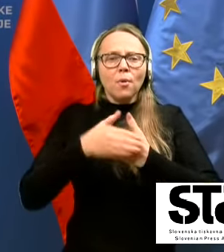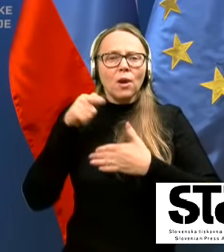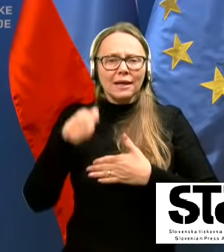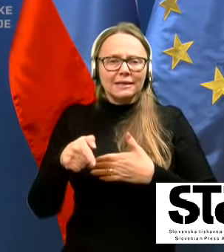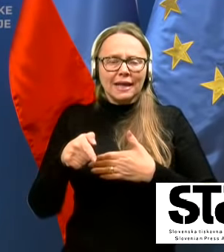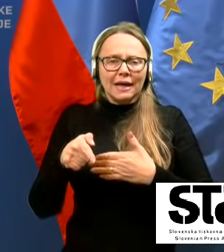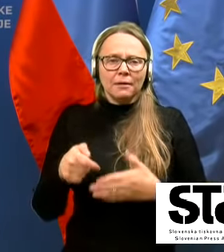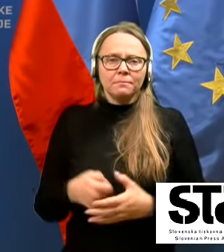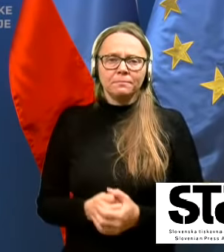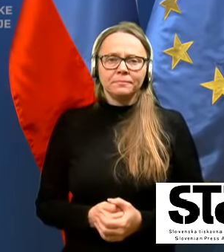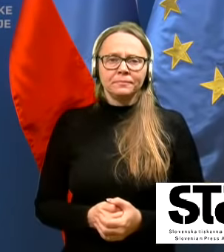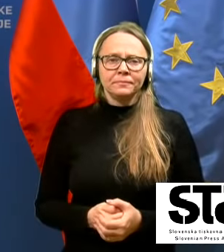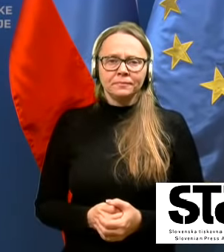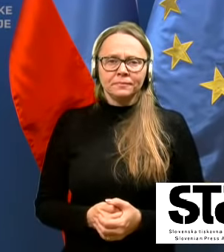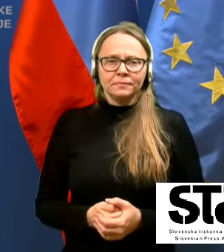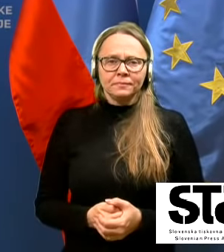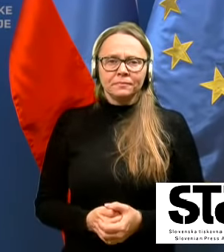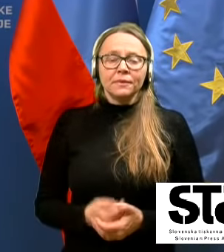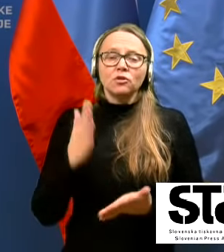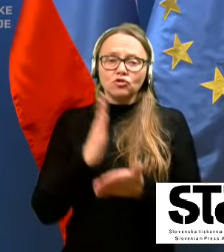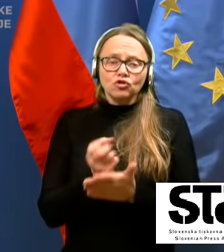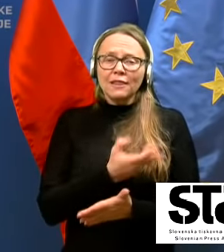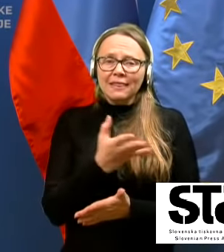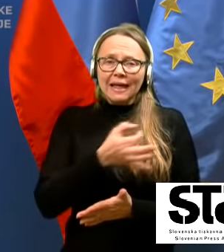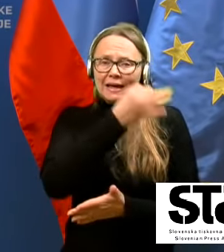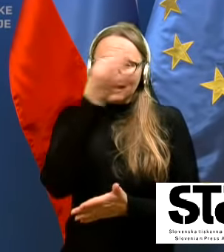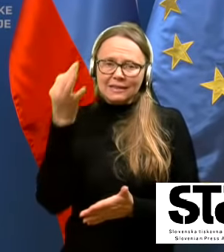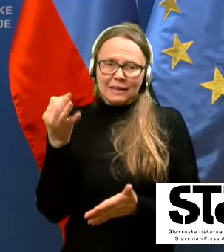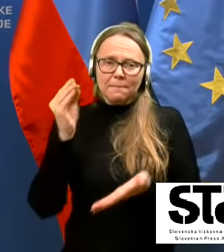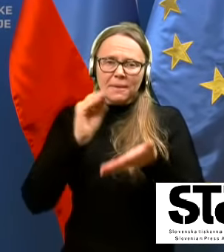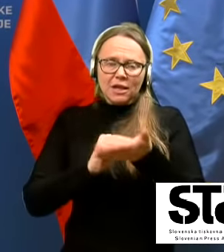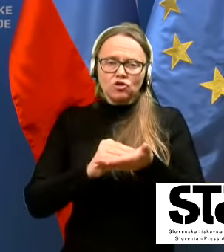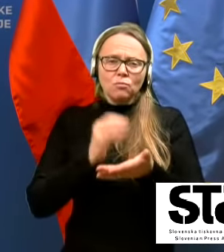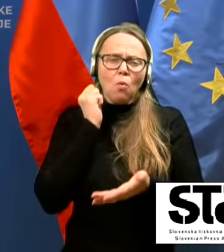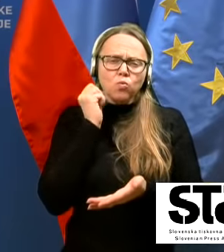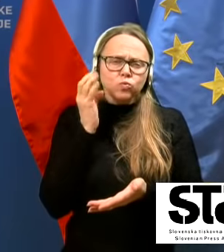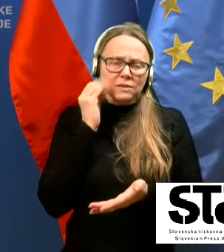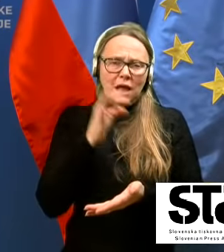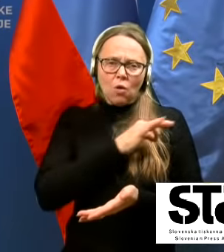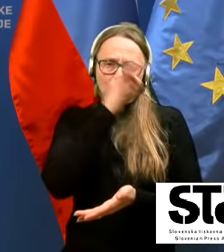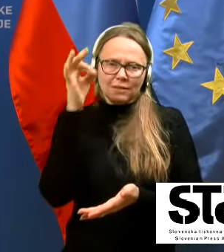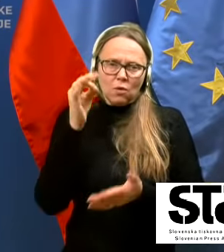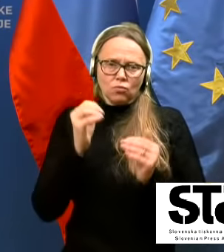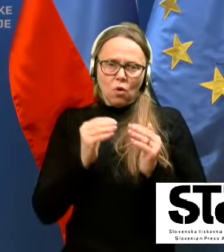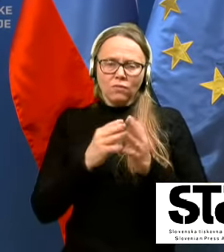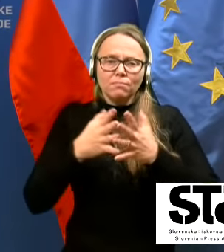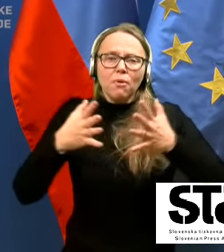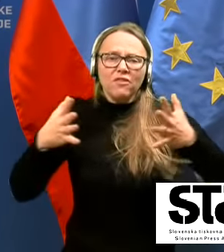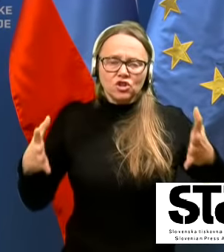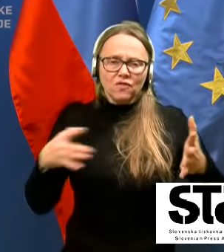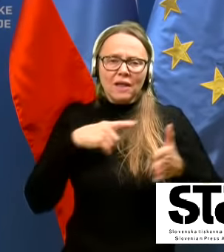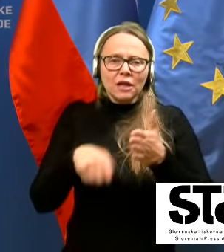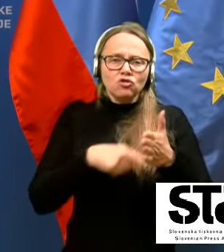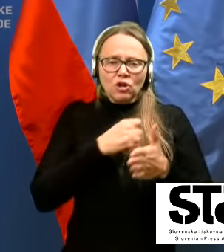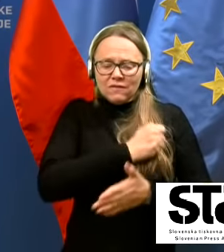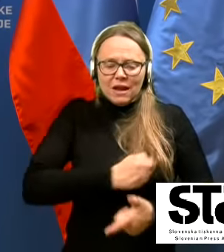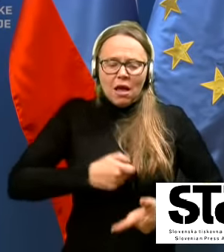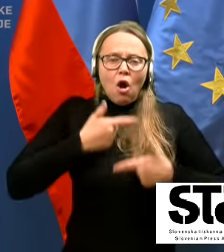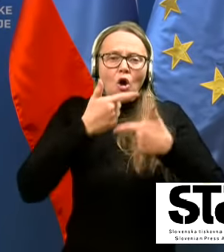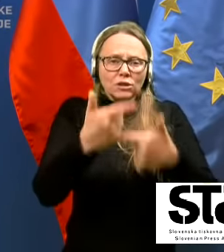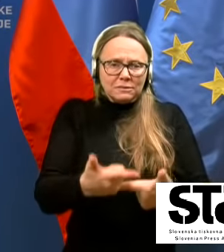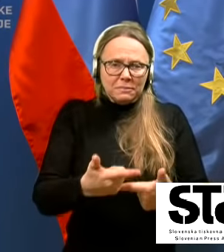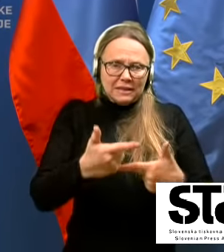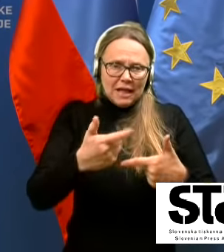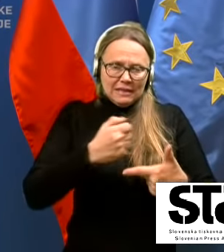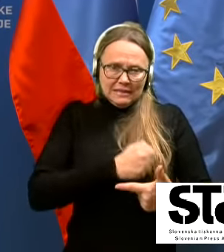beležimo že vrsto dni vsakodnevno naraščanje števila hospitalizacij in v